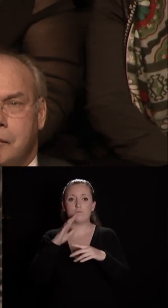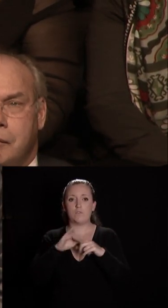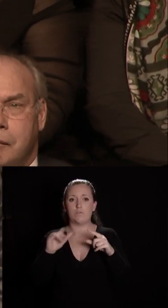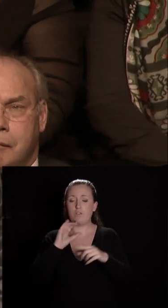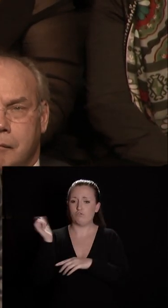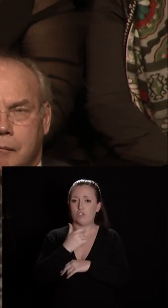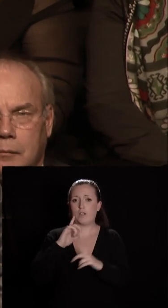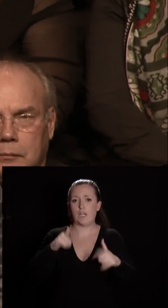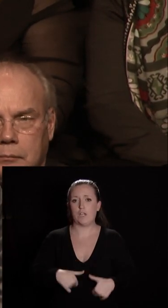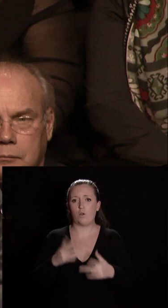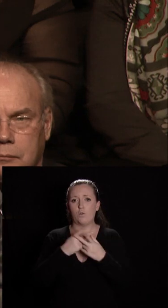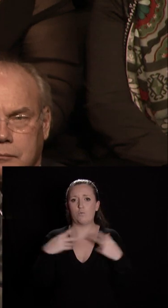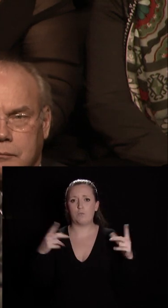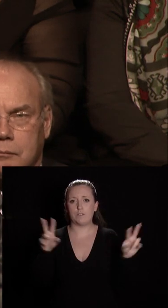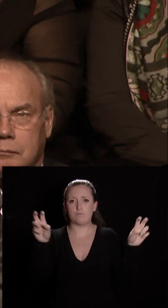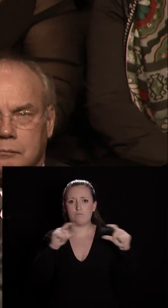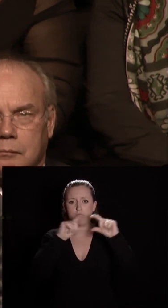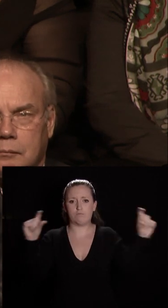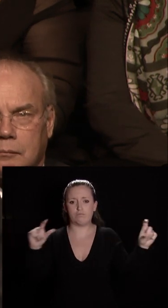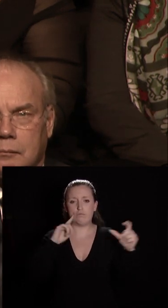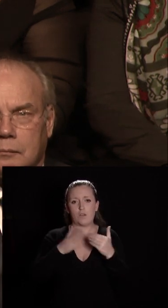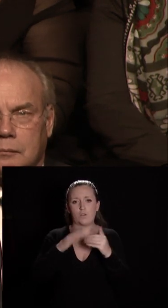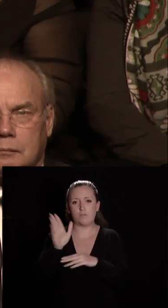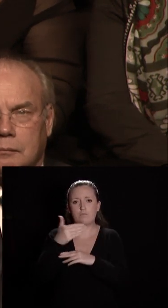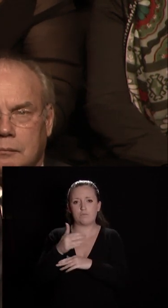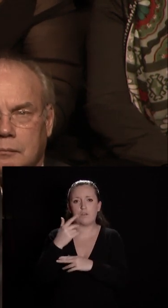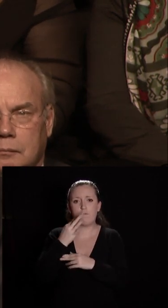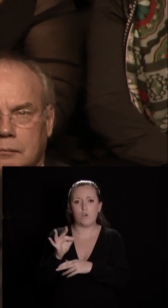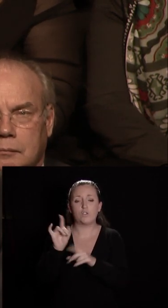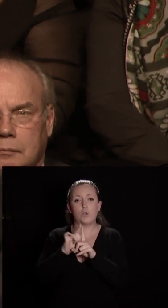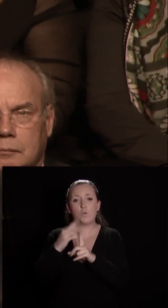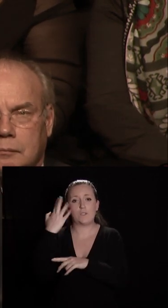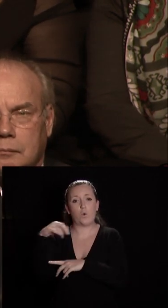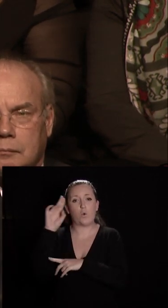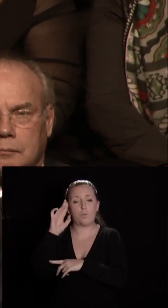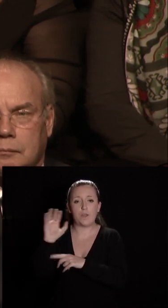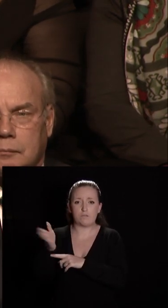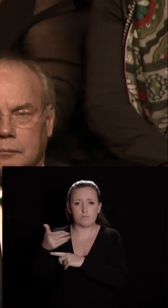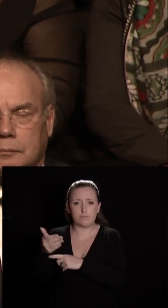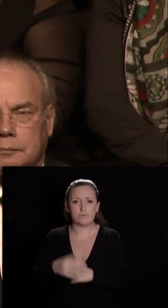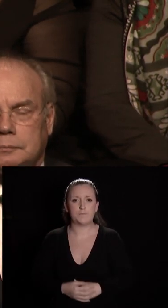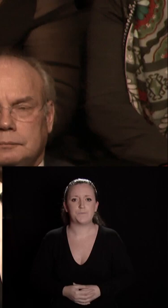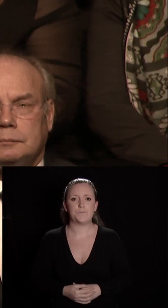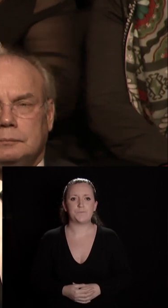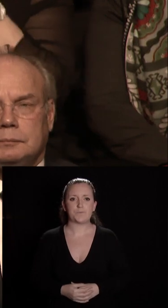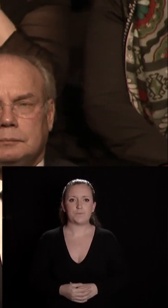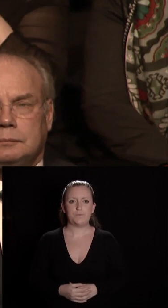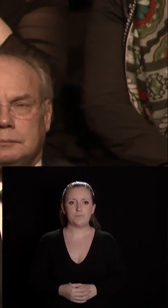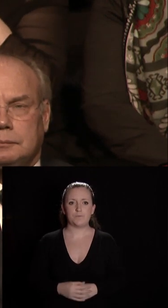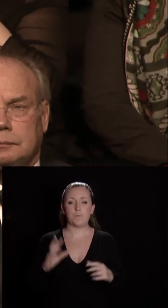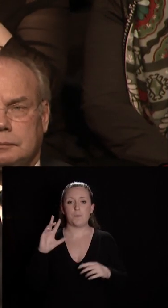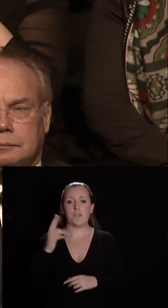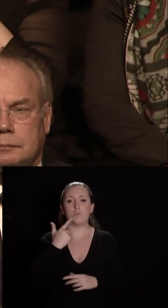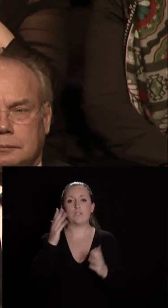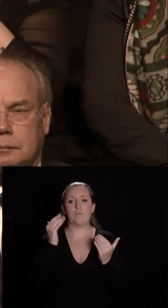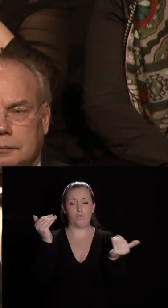de toutes nos écoles publiques aux côtés du drapeau de la France et parce que nous sommes européens de celui de l'Union Européenne mon troisième et